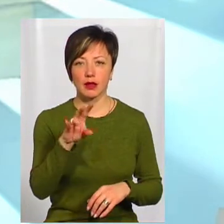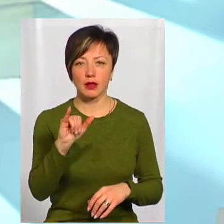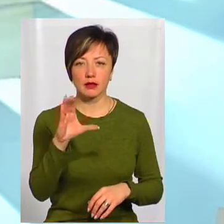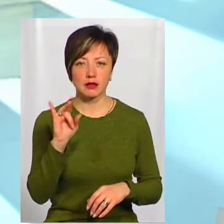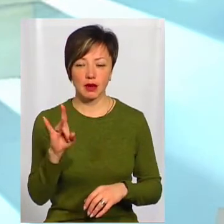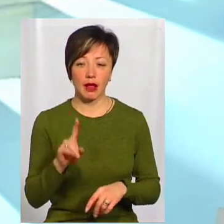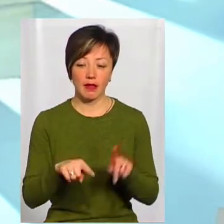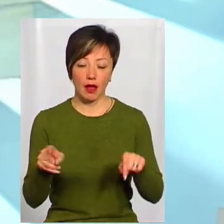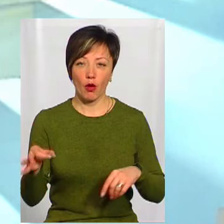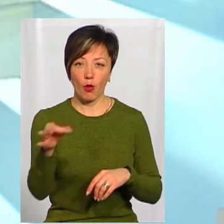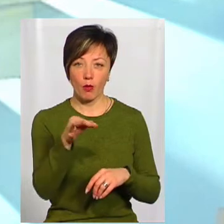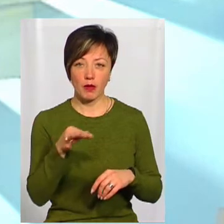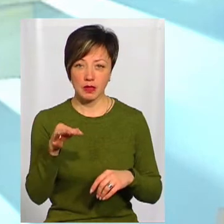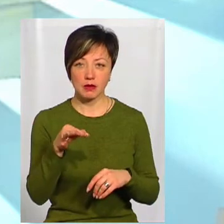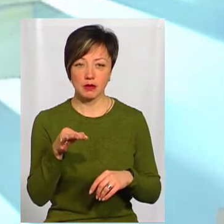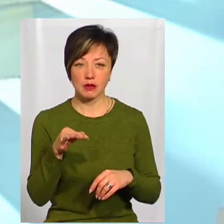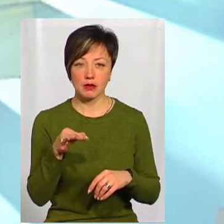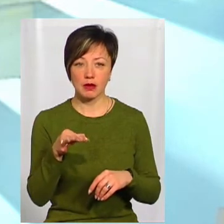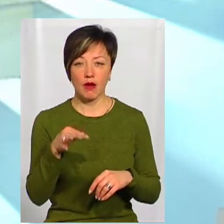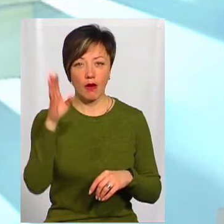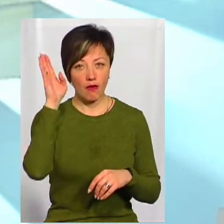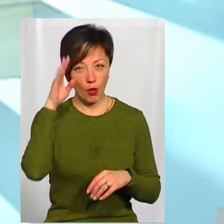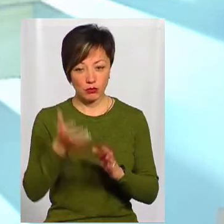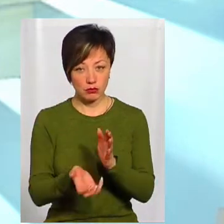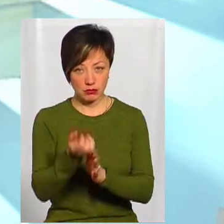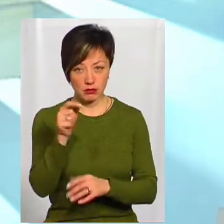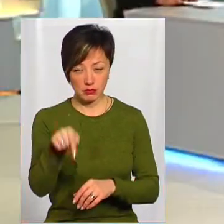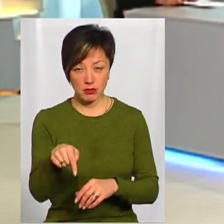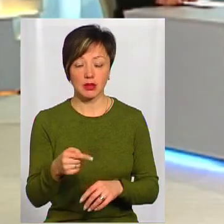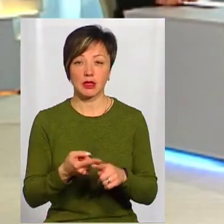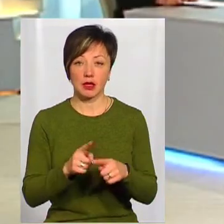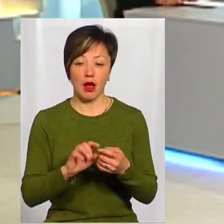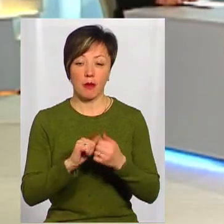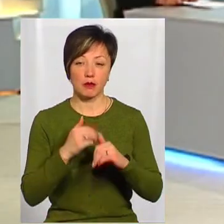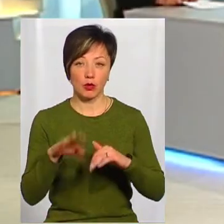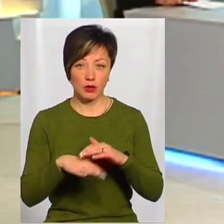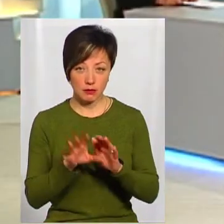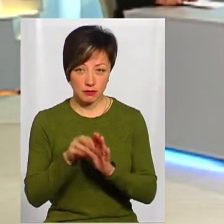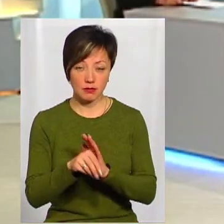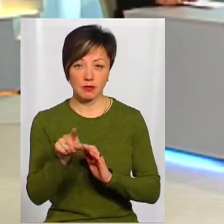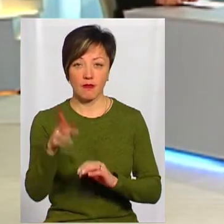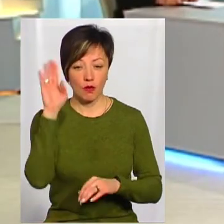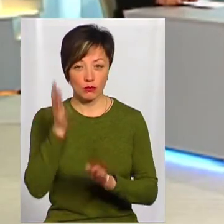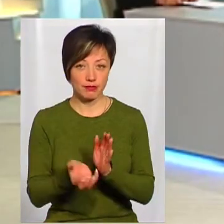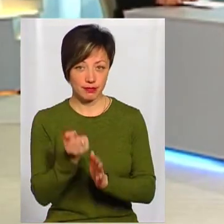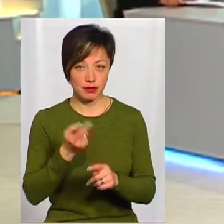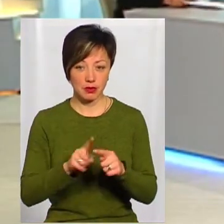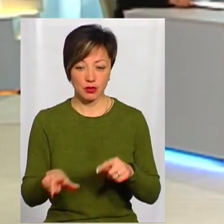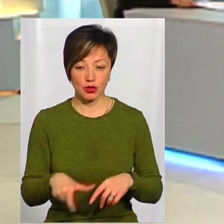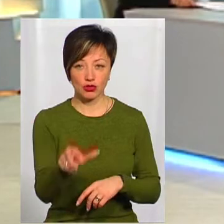деякі області, обласні центри беруть воду звідти з річки, і в тому числі Кам'ян Сподільський. І